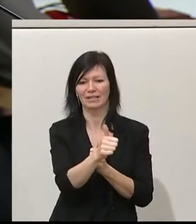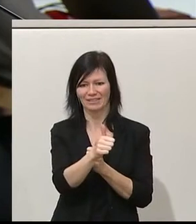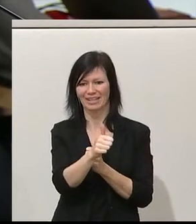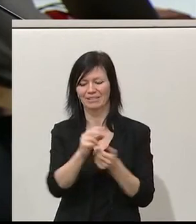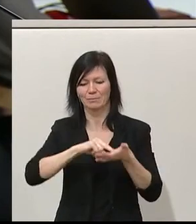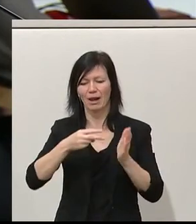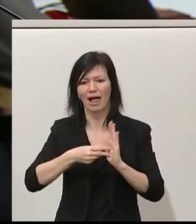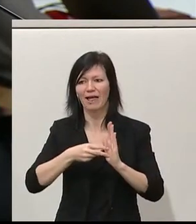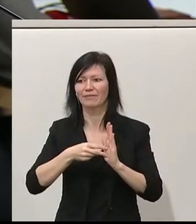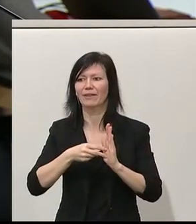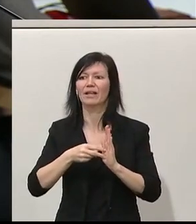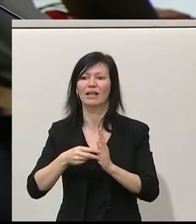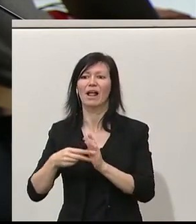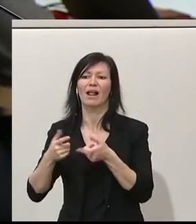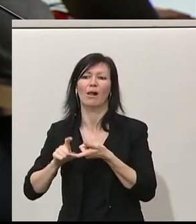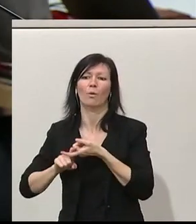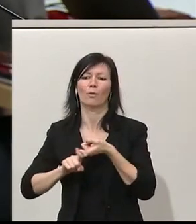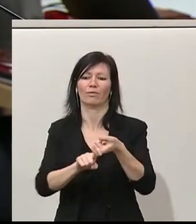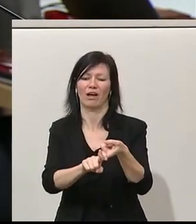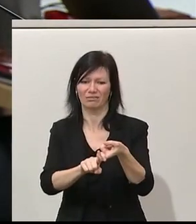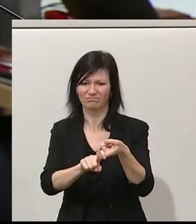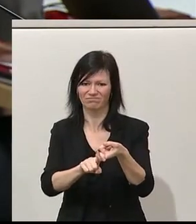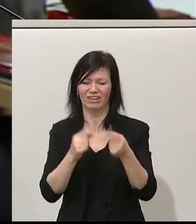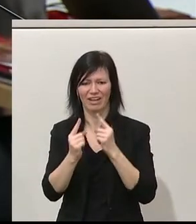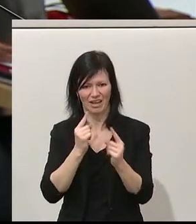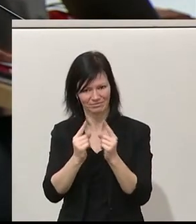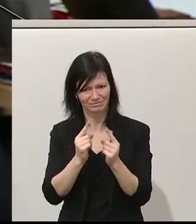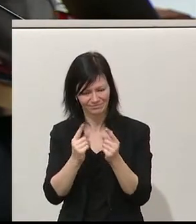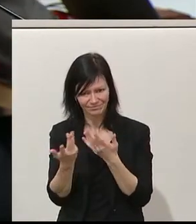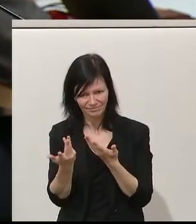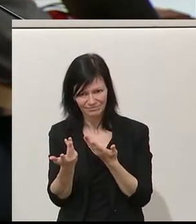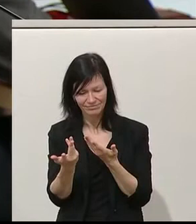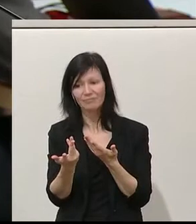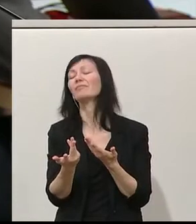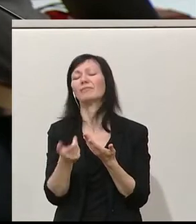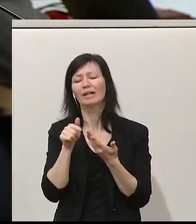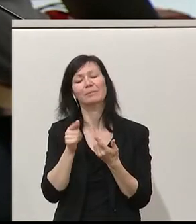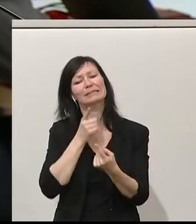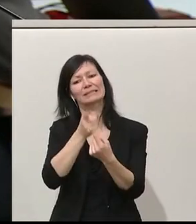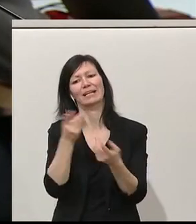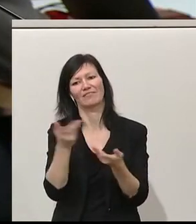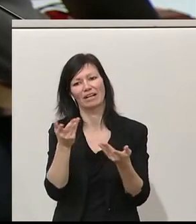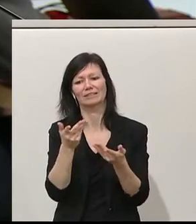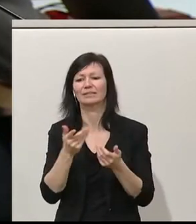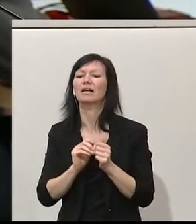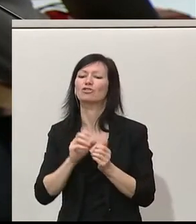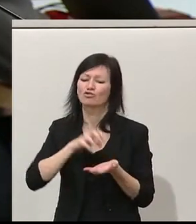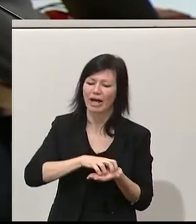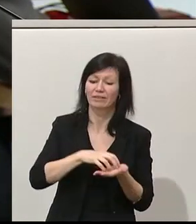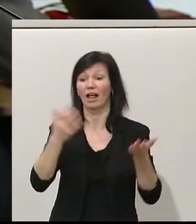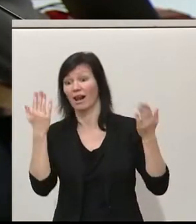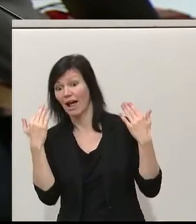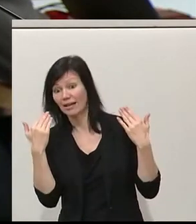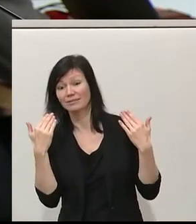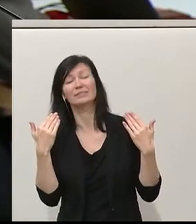stehen. Der Kern aller unserer Überlegungen ist aber eine leistbare und eine umweltfreundliche Mobilität für alle in der Stadt und